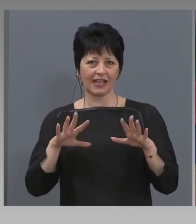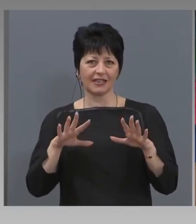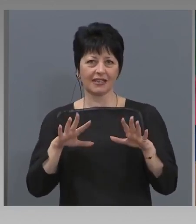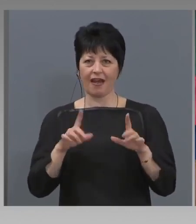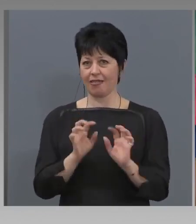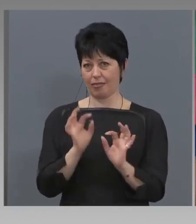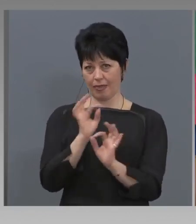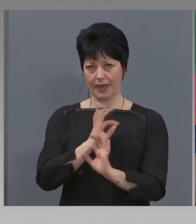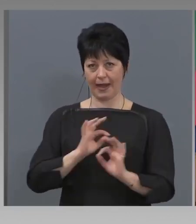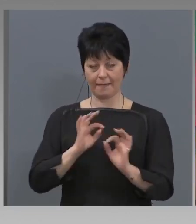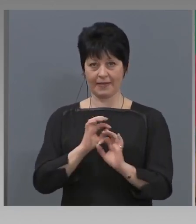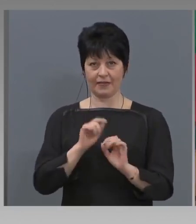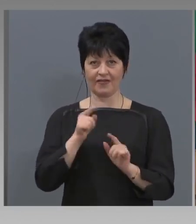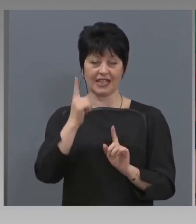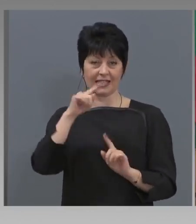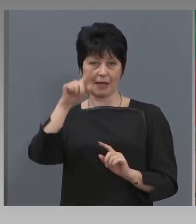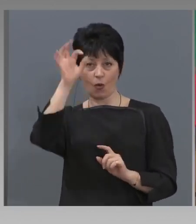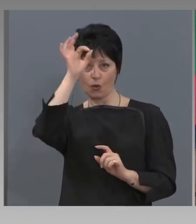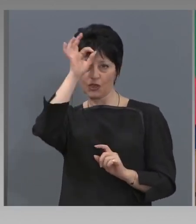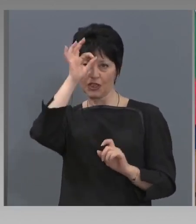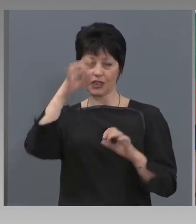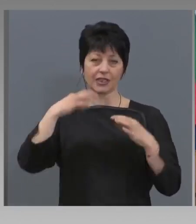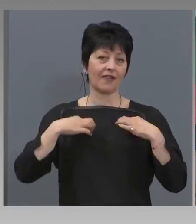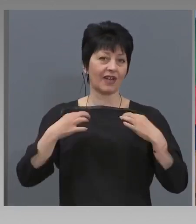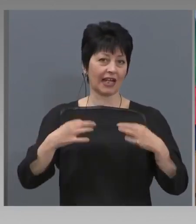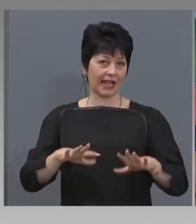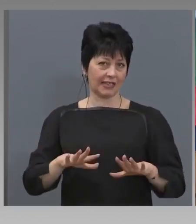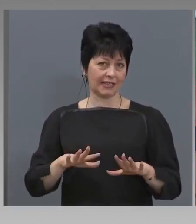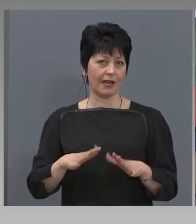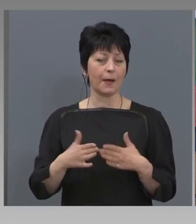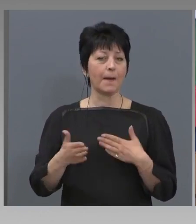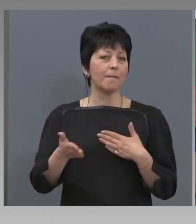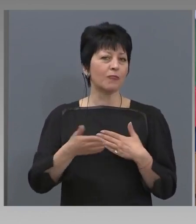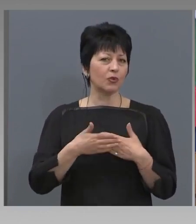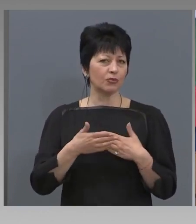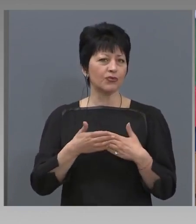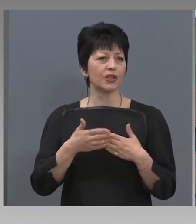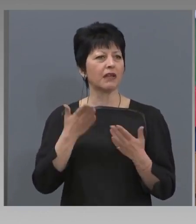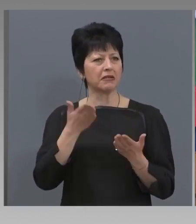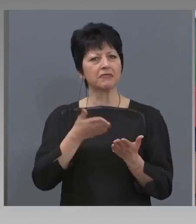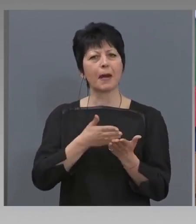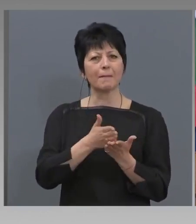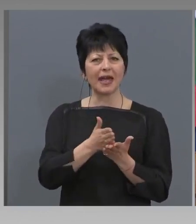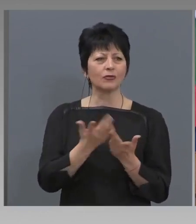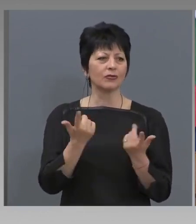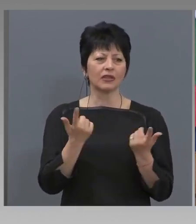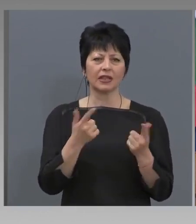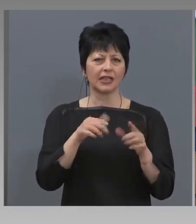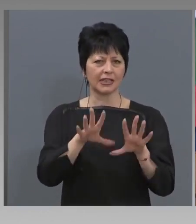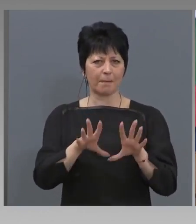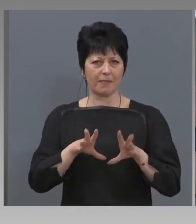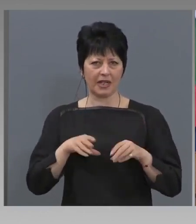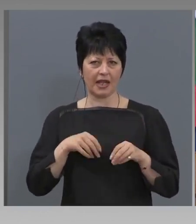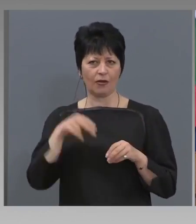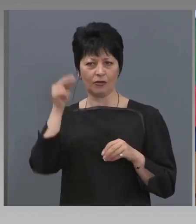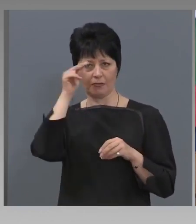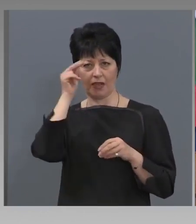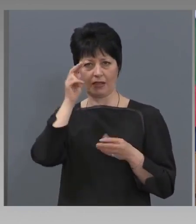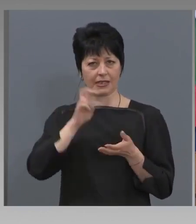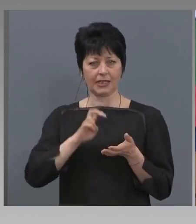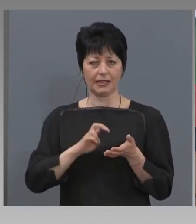ученическа. По отношение на методиката, която се прие от БНБ